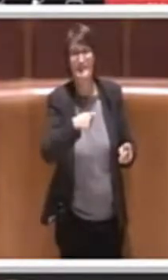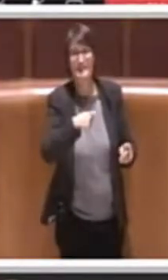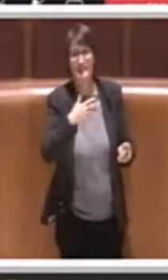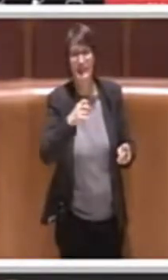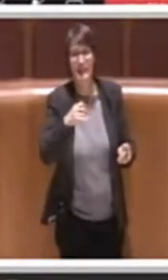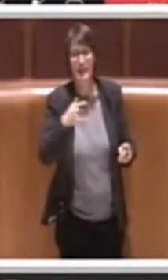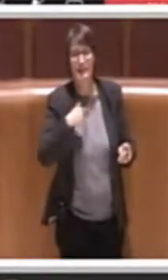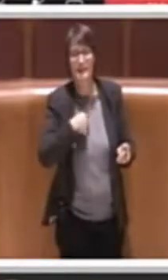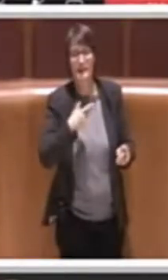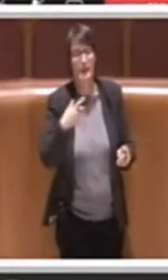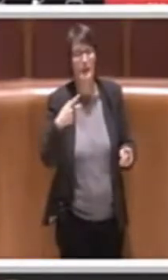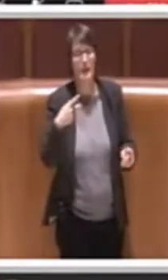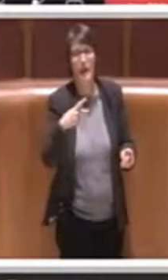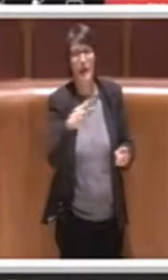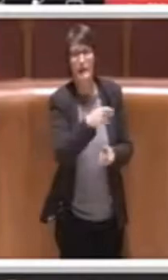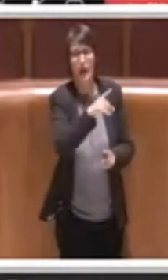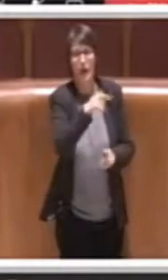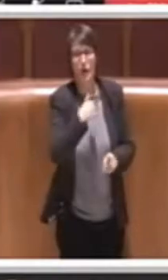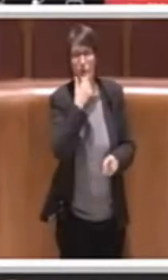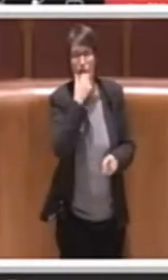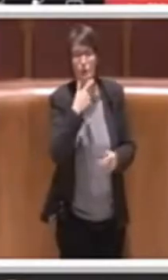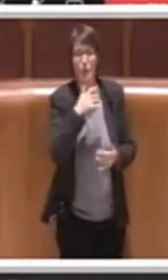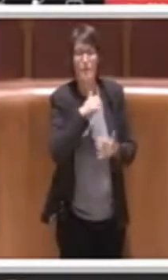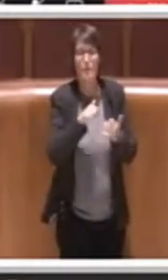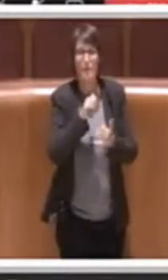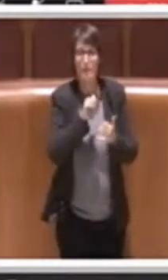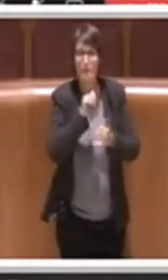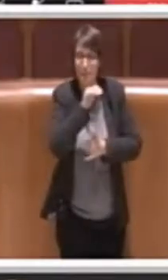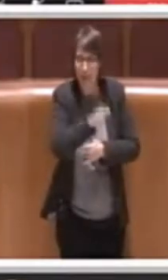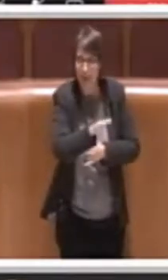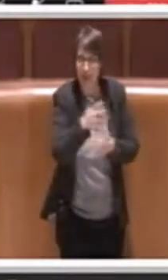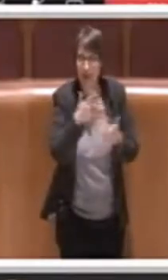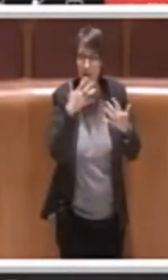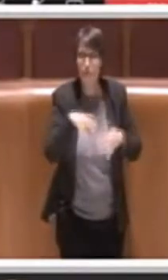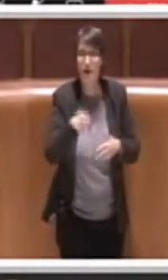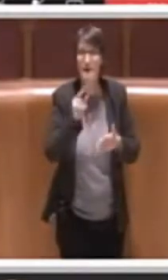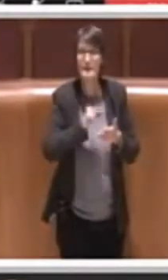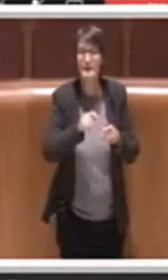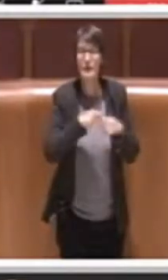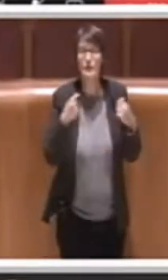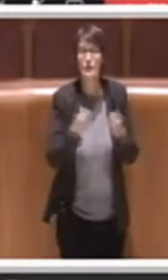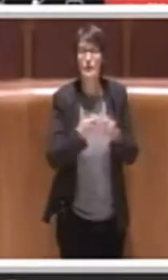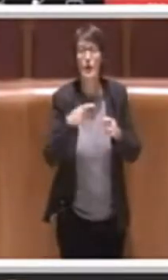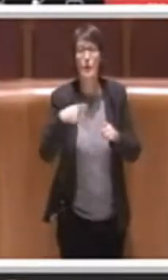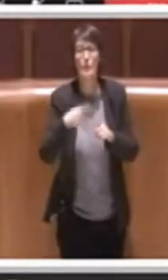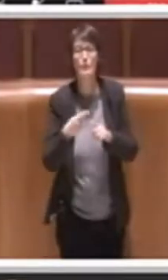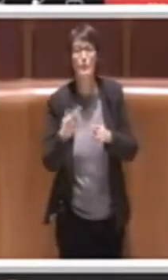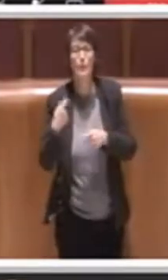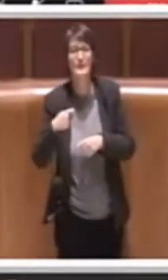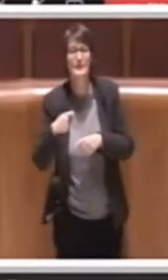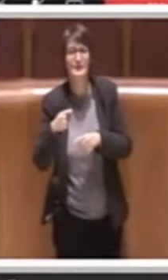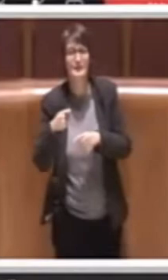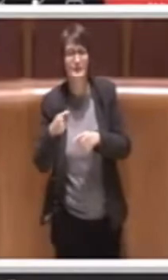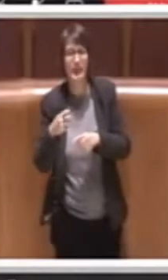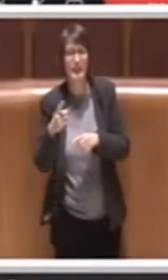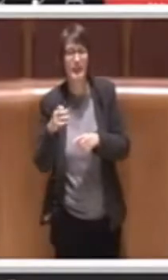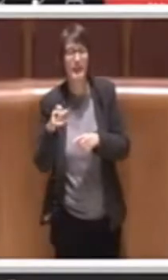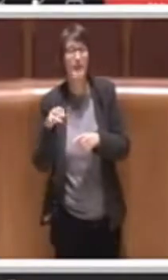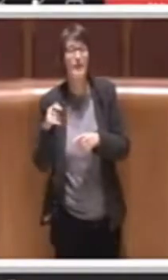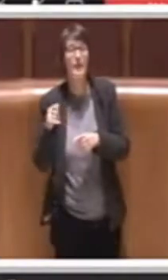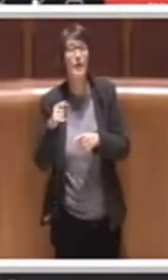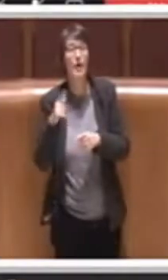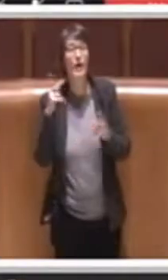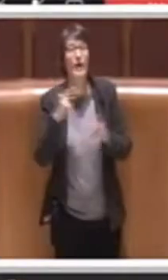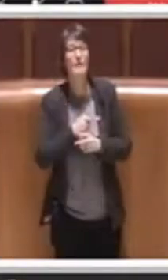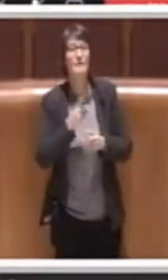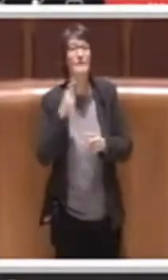ho mandato una mail al segretariato generale e al Presidente De Vito per dire che l'oggetto sugli ordini del giorno